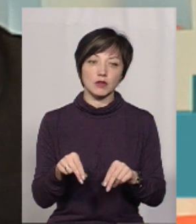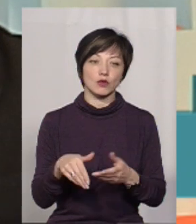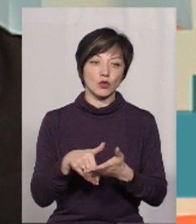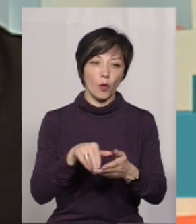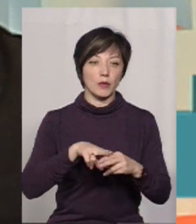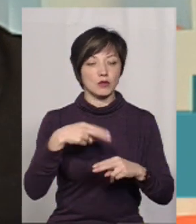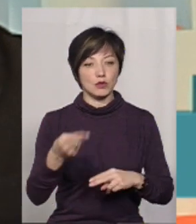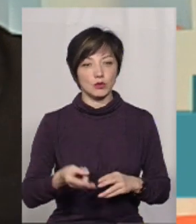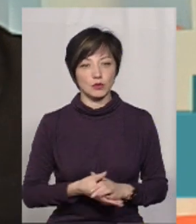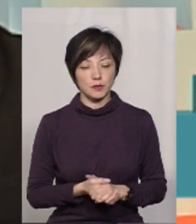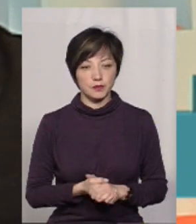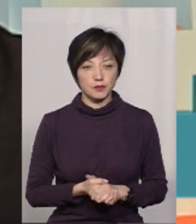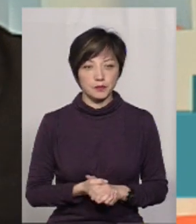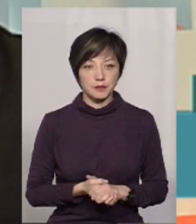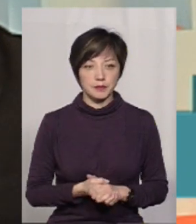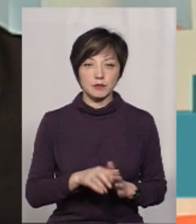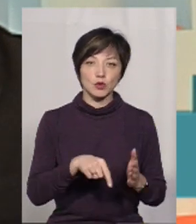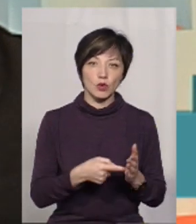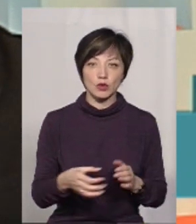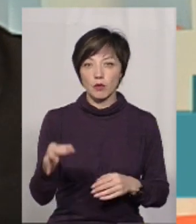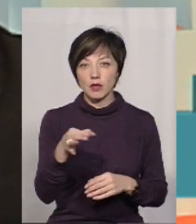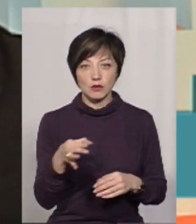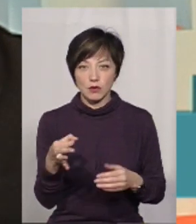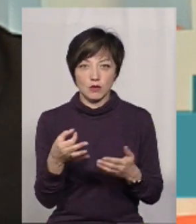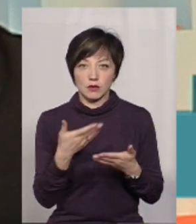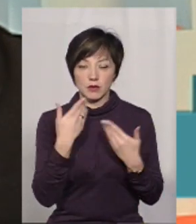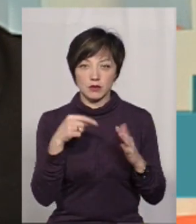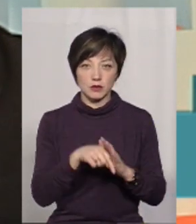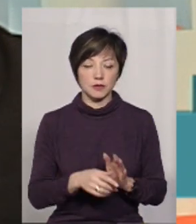що її компенсують? Звятого міського, чи зоблацного?